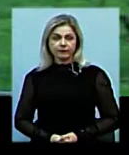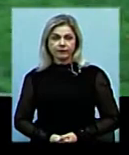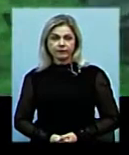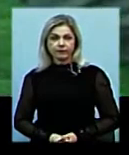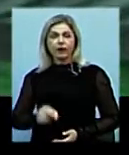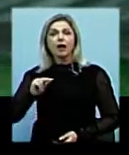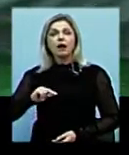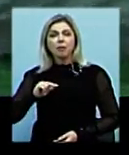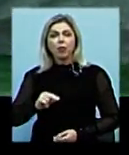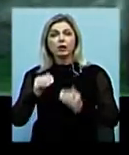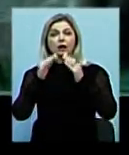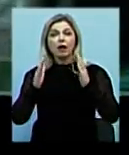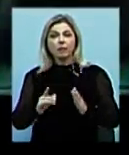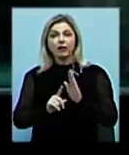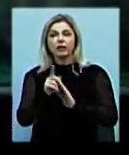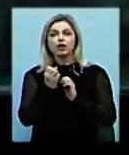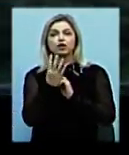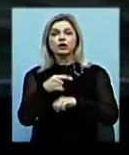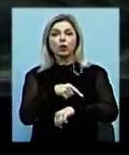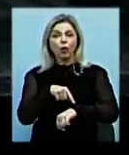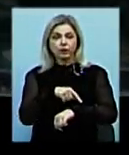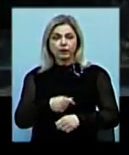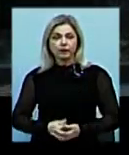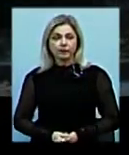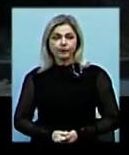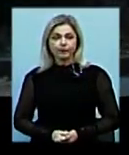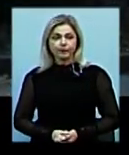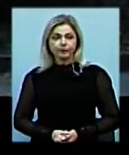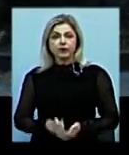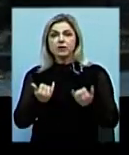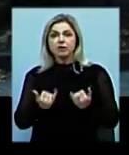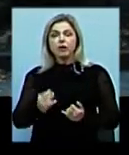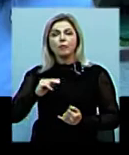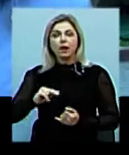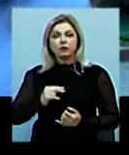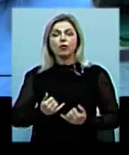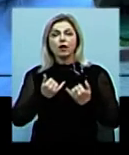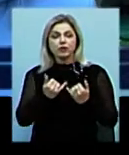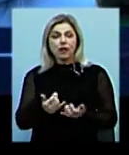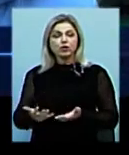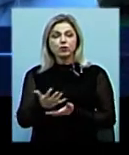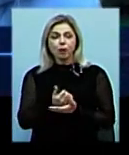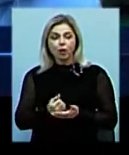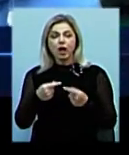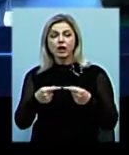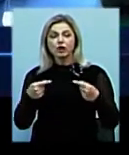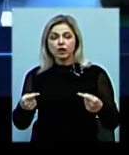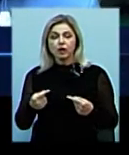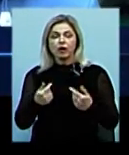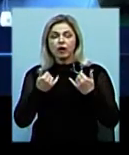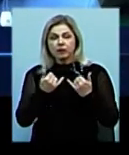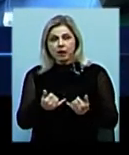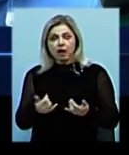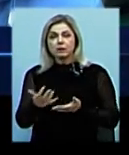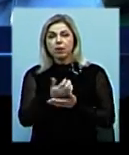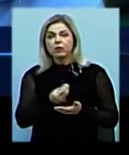Працювати намет почав о 14-тій годині. Ми сьогодні працюємо для збору речей, для збору